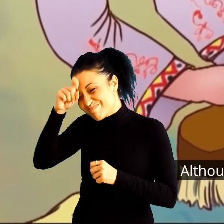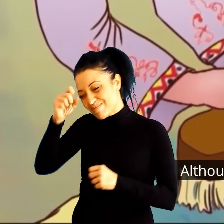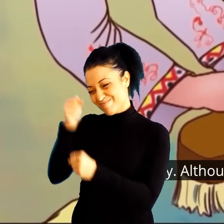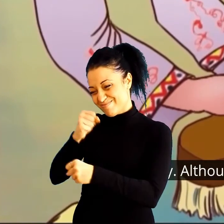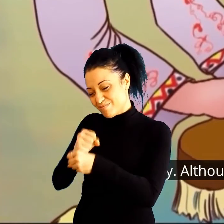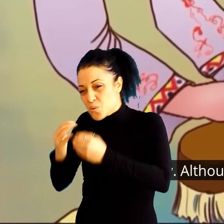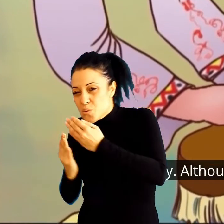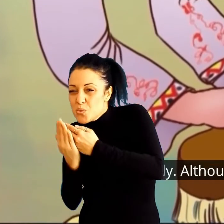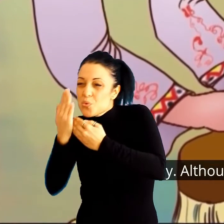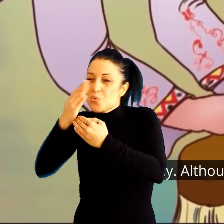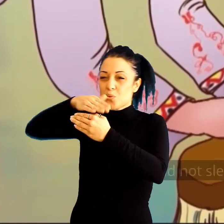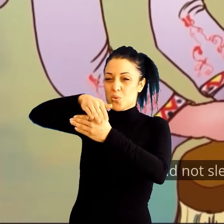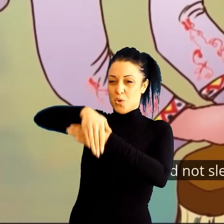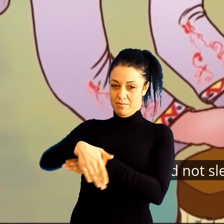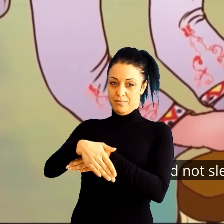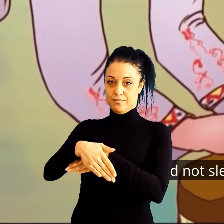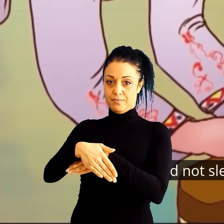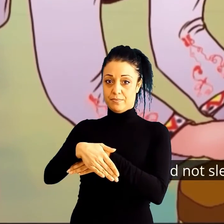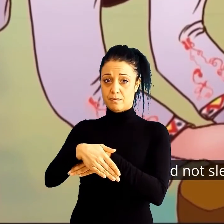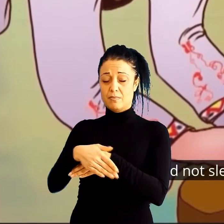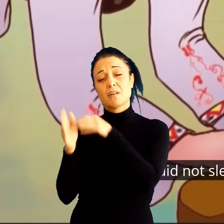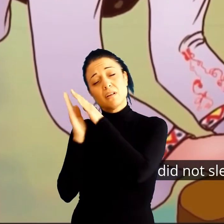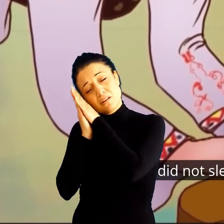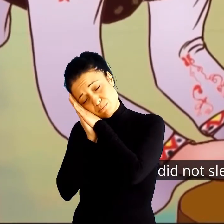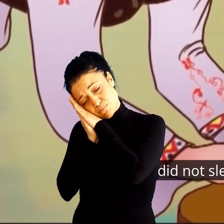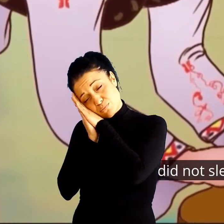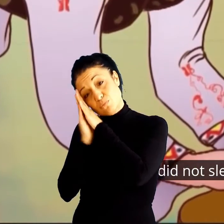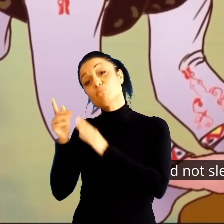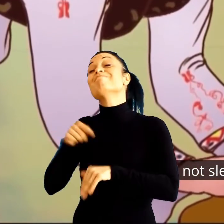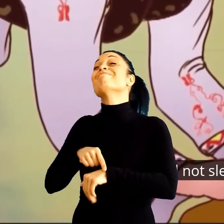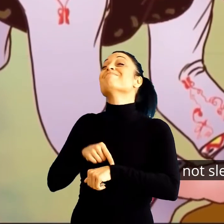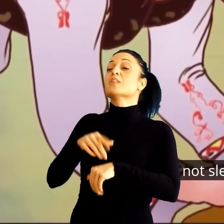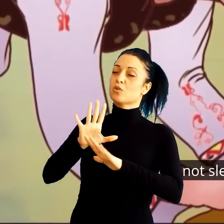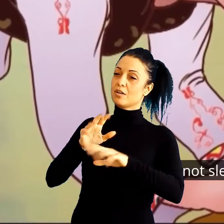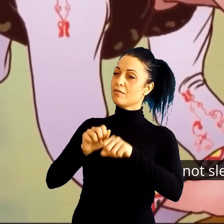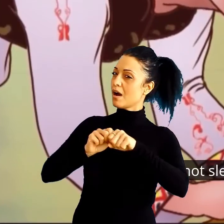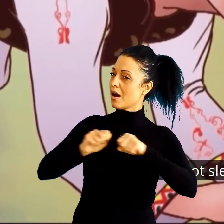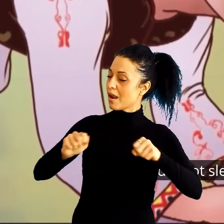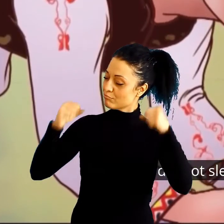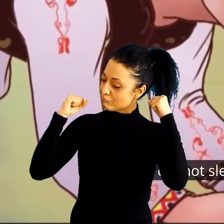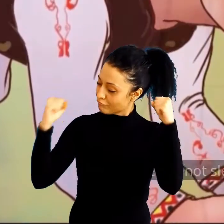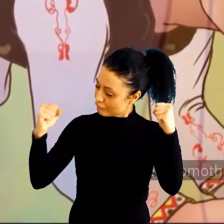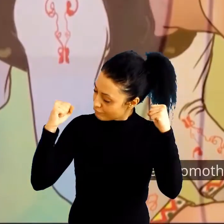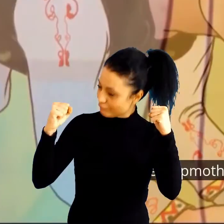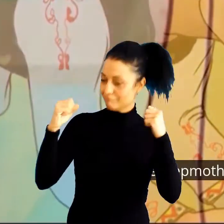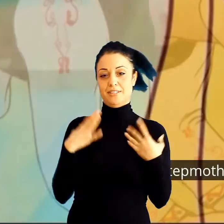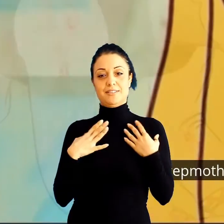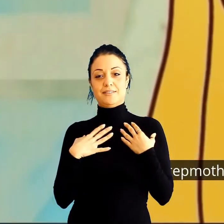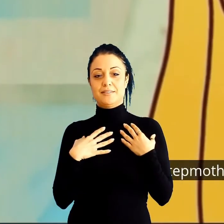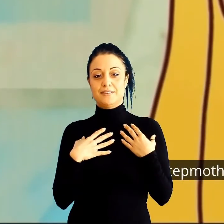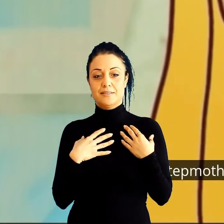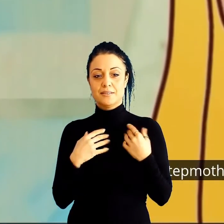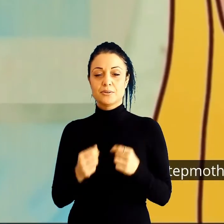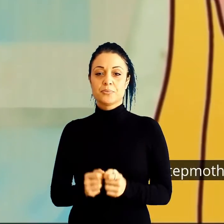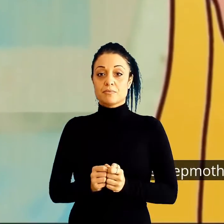денје ноќе работело, малку спиело, сепак девојчето било многу здраво. А